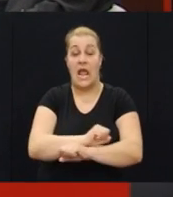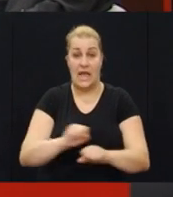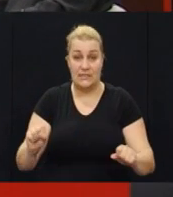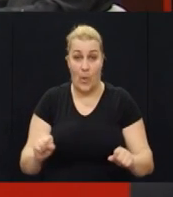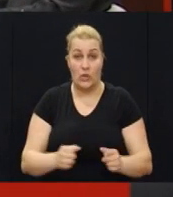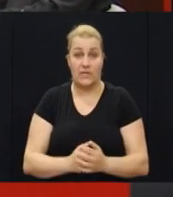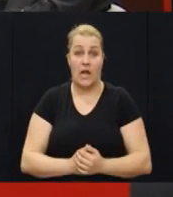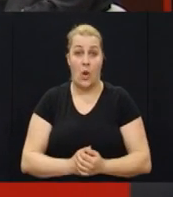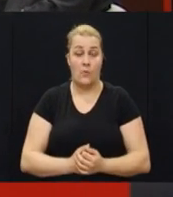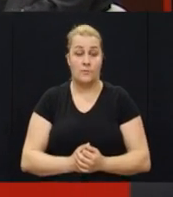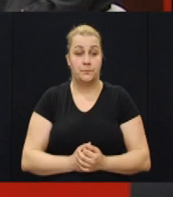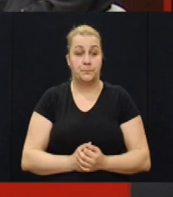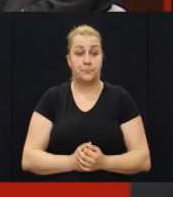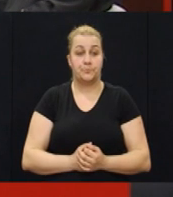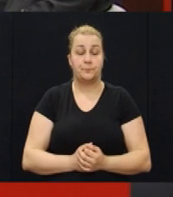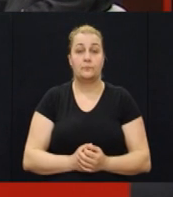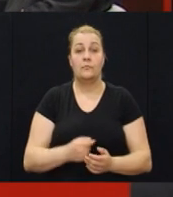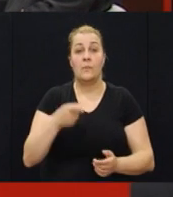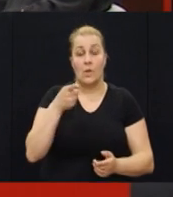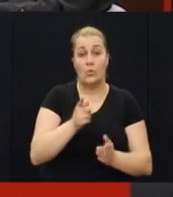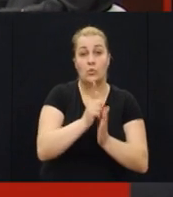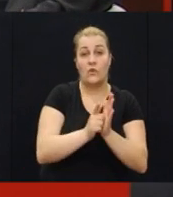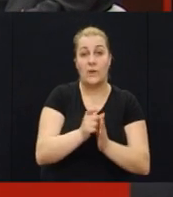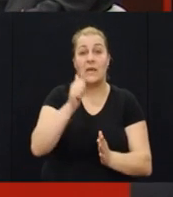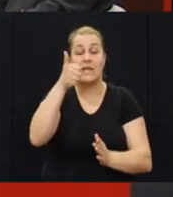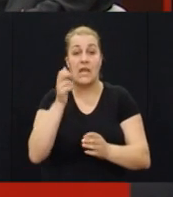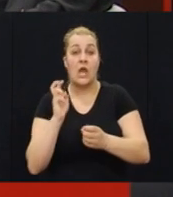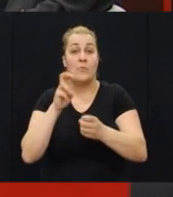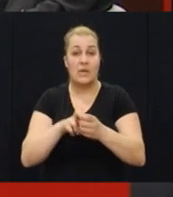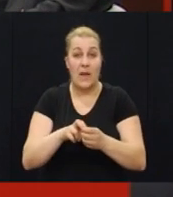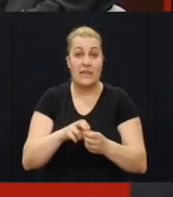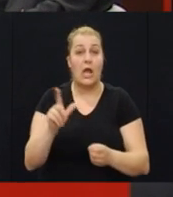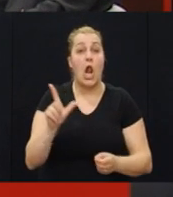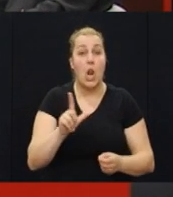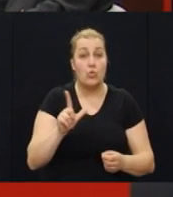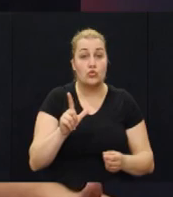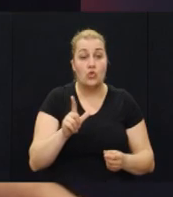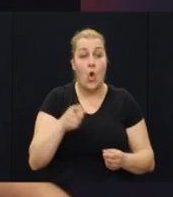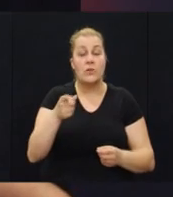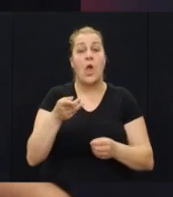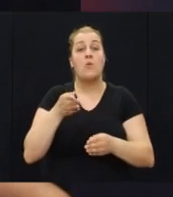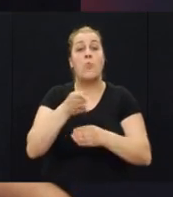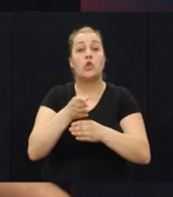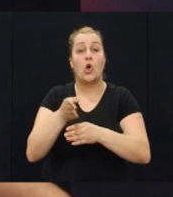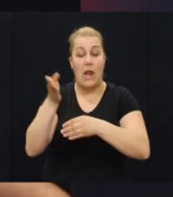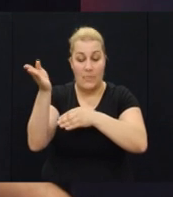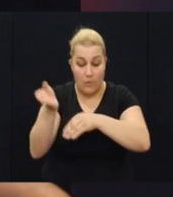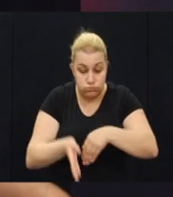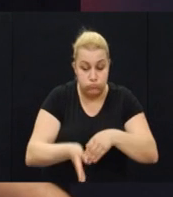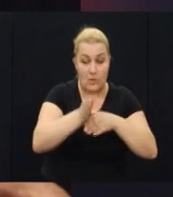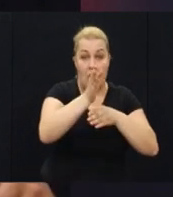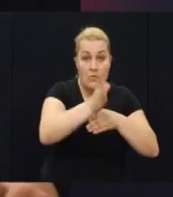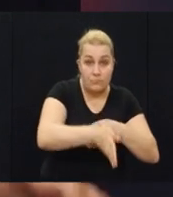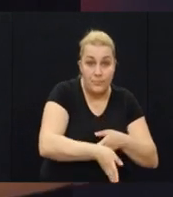eksplodirao. Tad je jedan pripadnik jedinice Lučko, on je motornom pilom pilao te